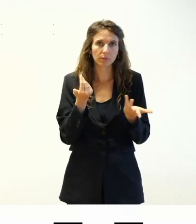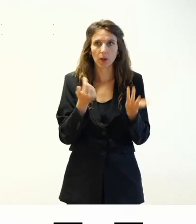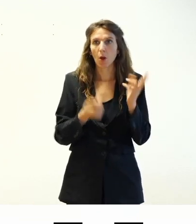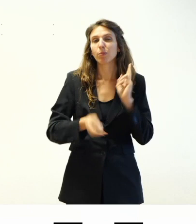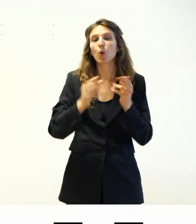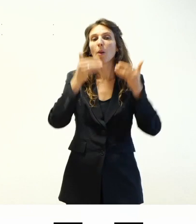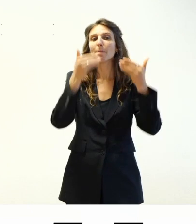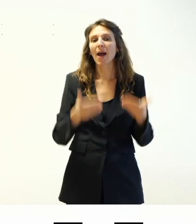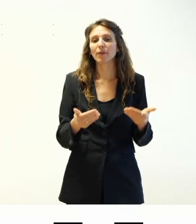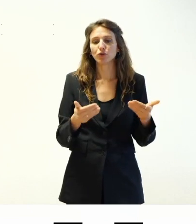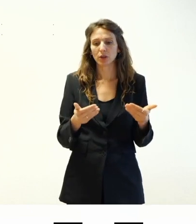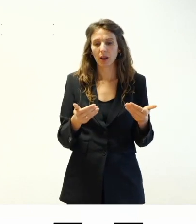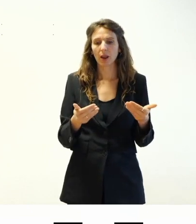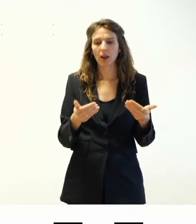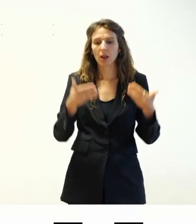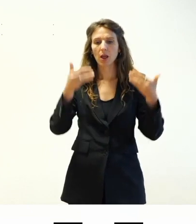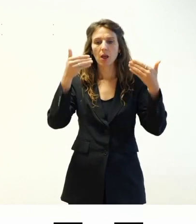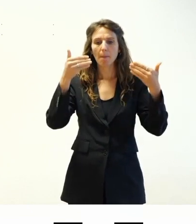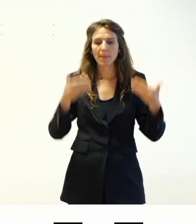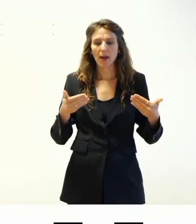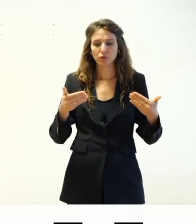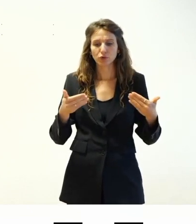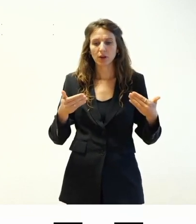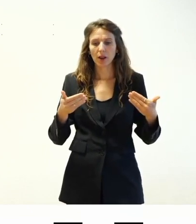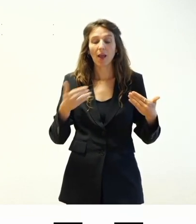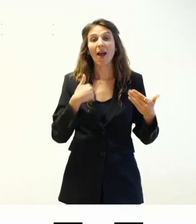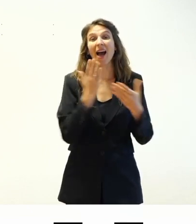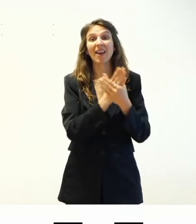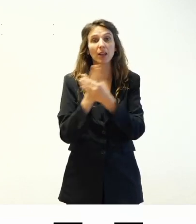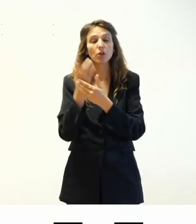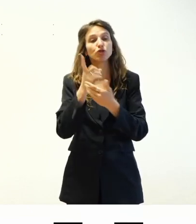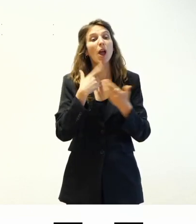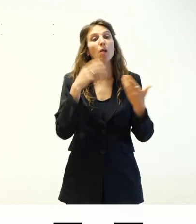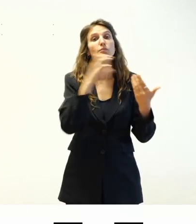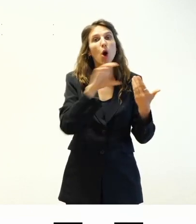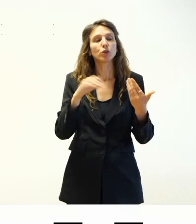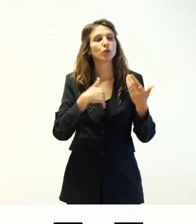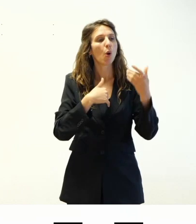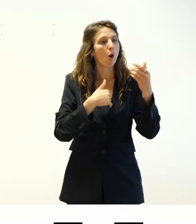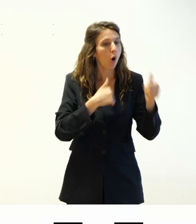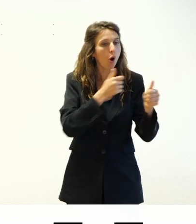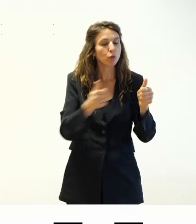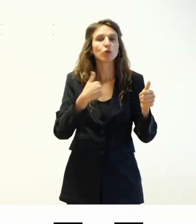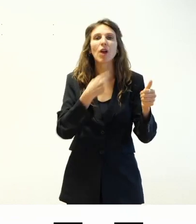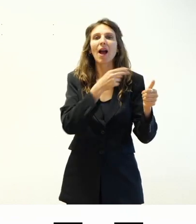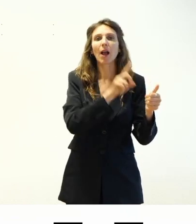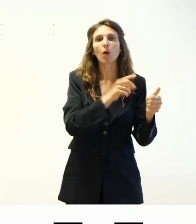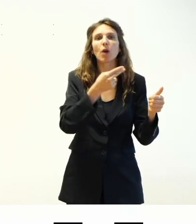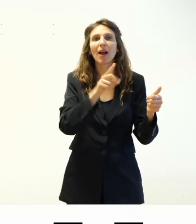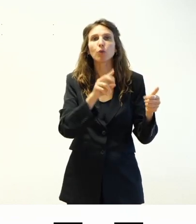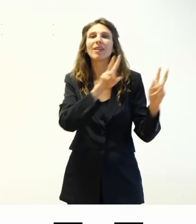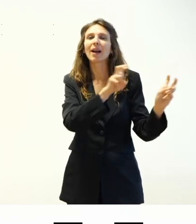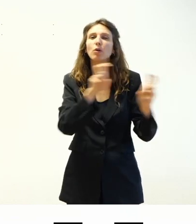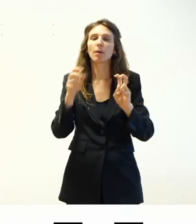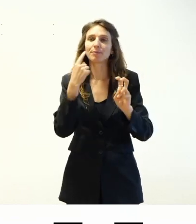pagine di archivio in cui magari avete l'elenco dei post e ogni singolo post ha il titolo implementato con un h1 e anche in questo